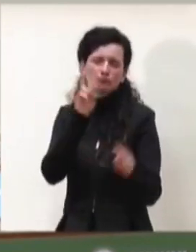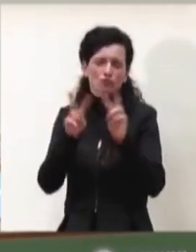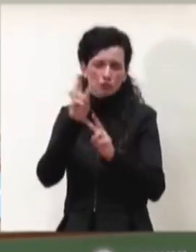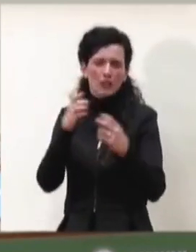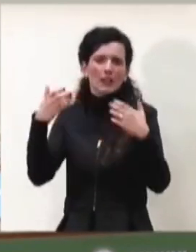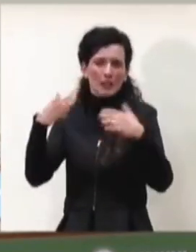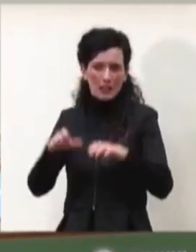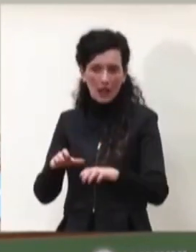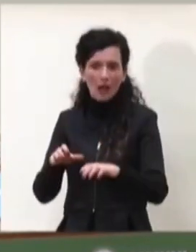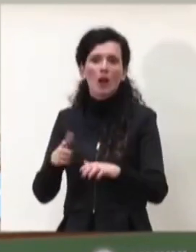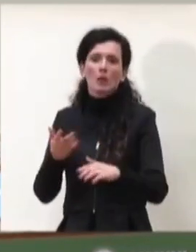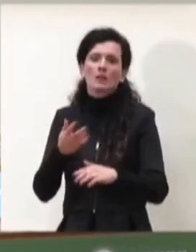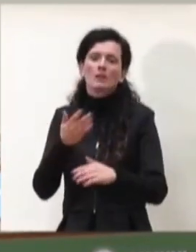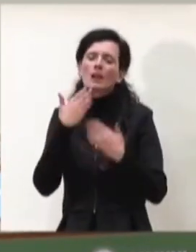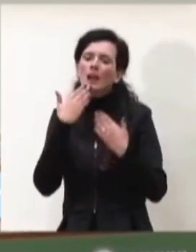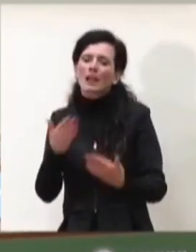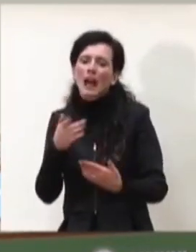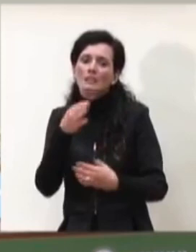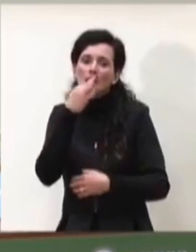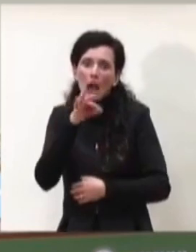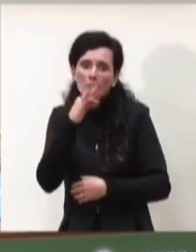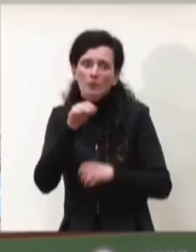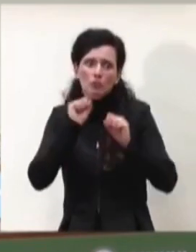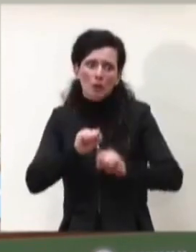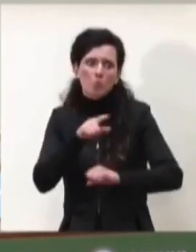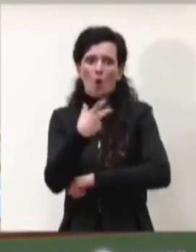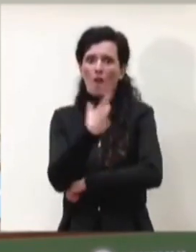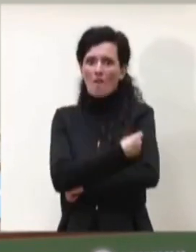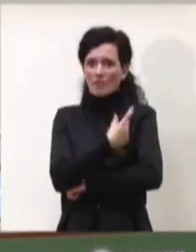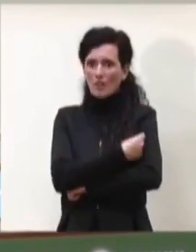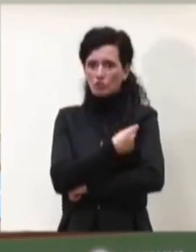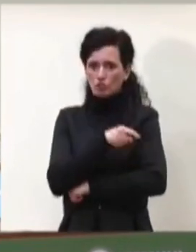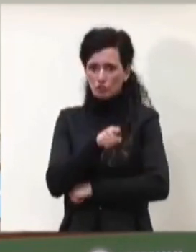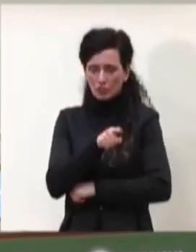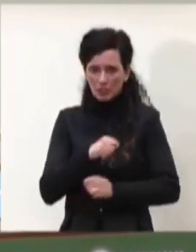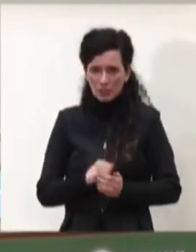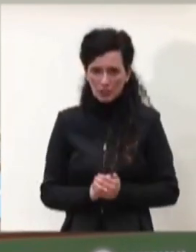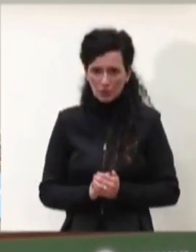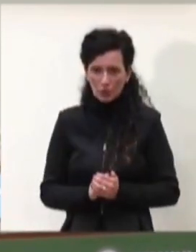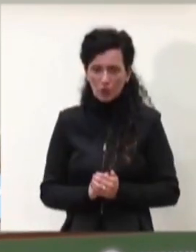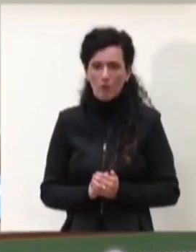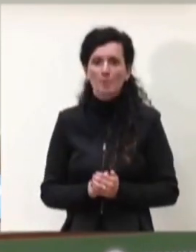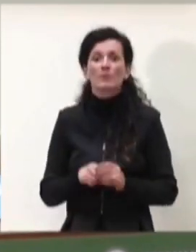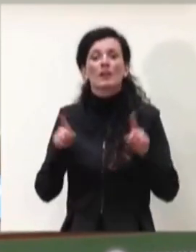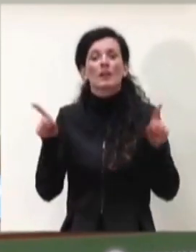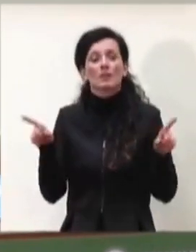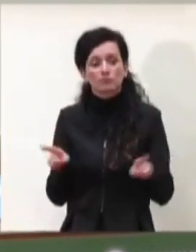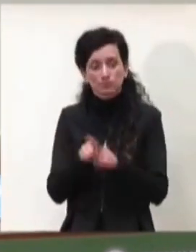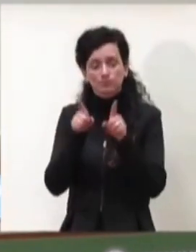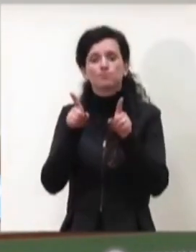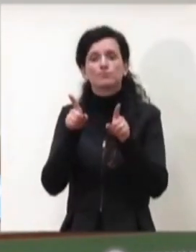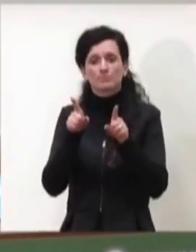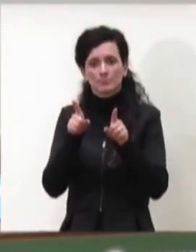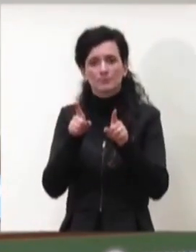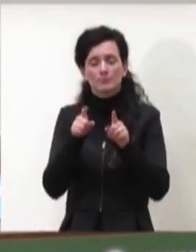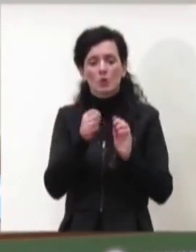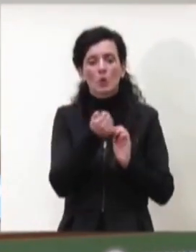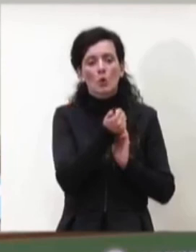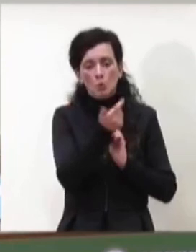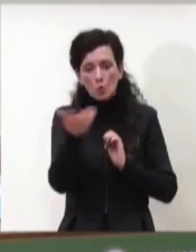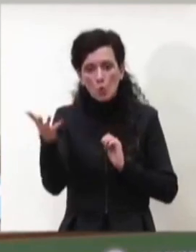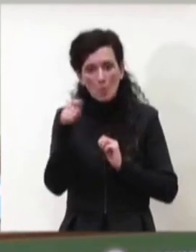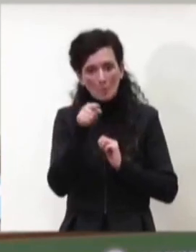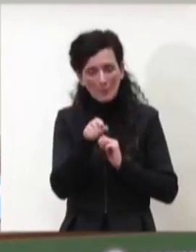vaccinazioni rispetto alle quali poi risottolineo che i numeri